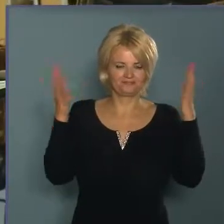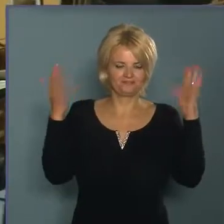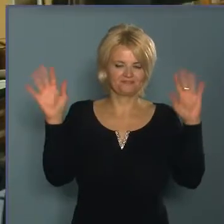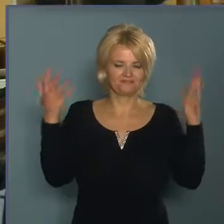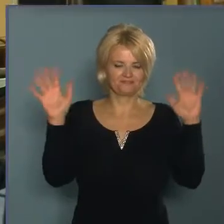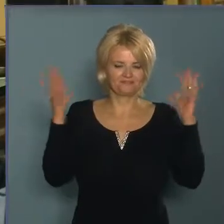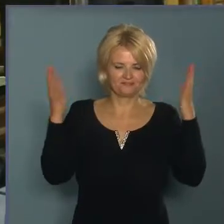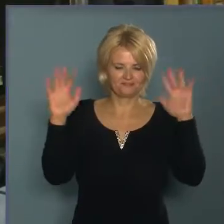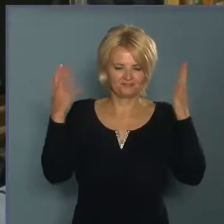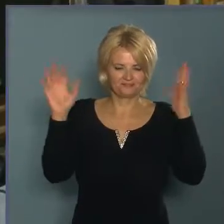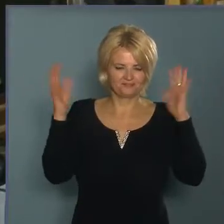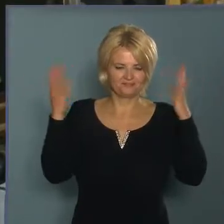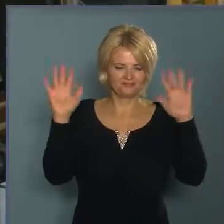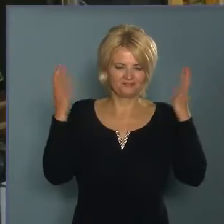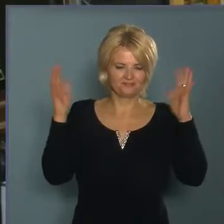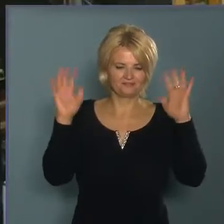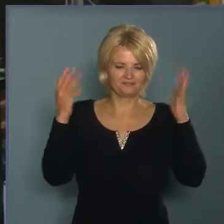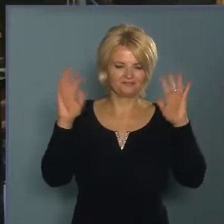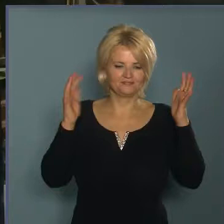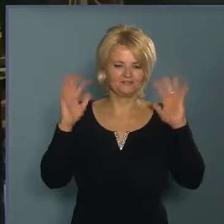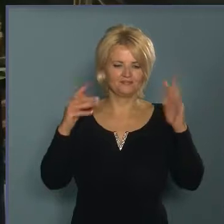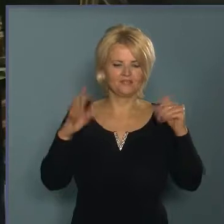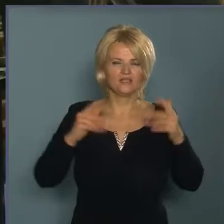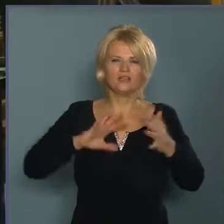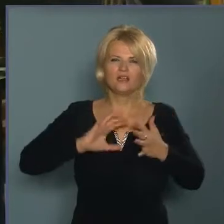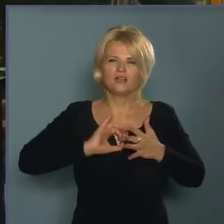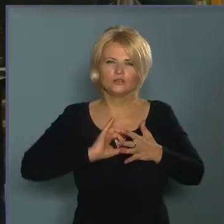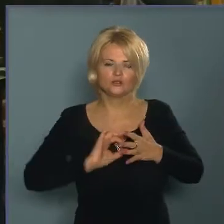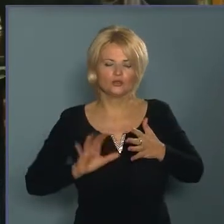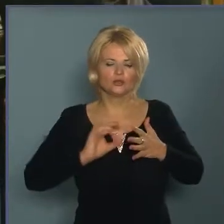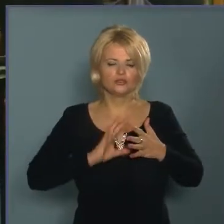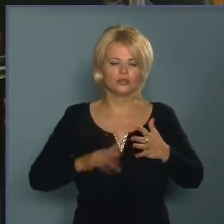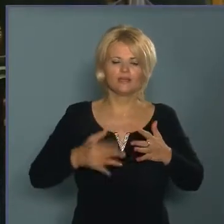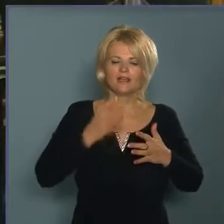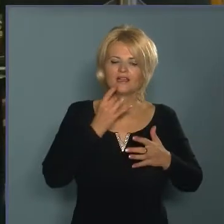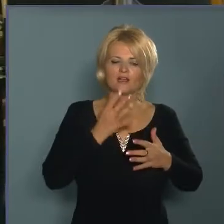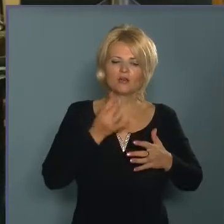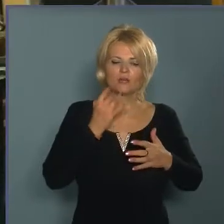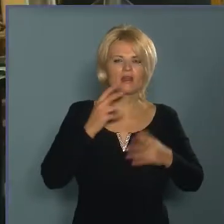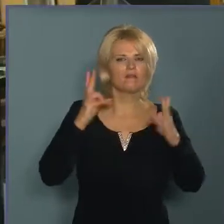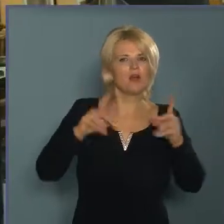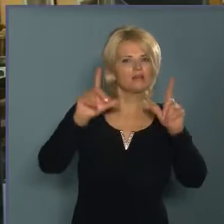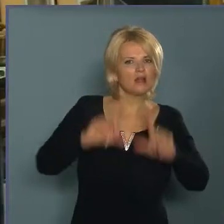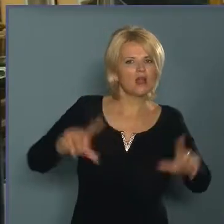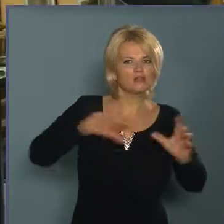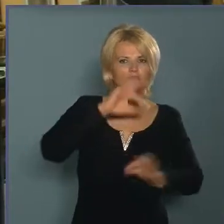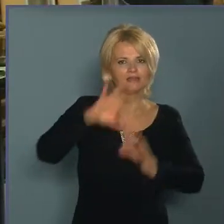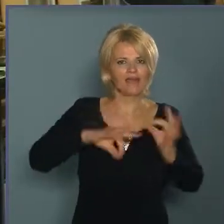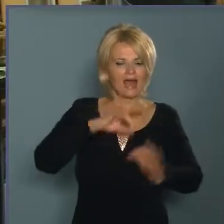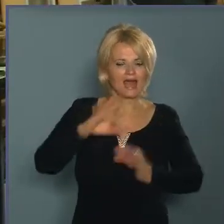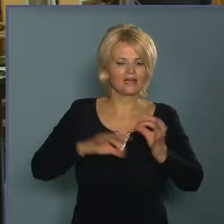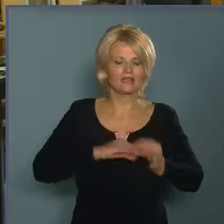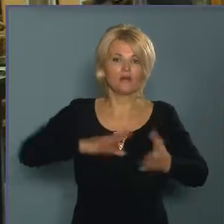Köszönöm szépen! Köszönöm szépen! Köszönöm szépen! Vannak lassabb táncok,